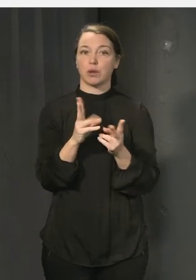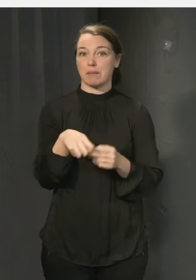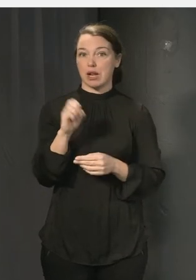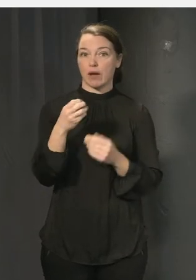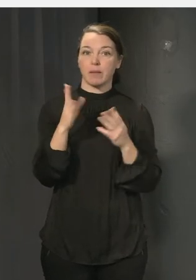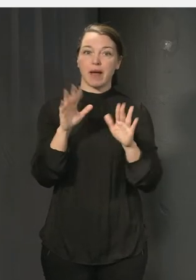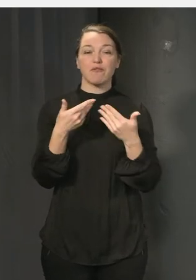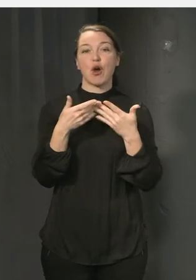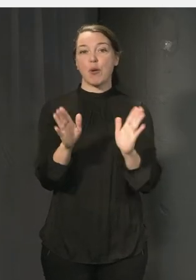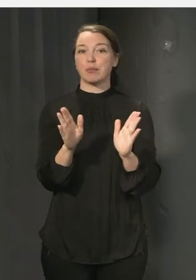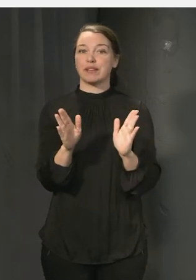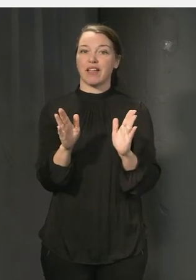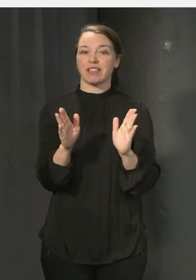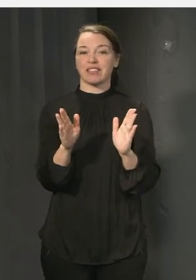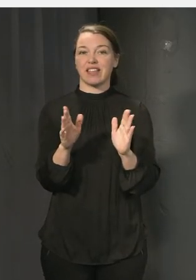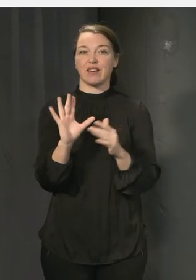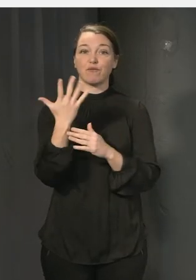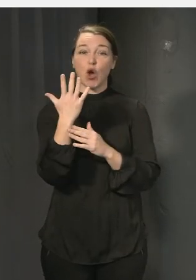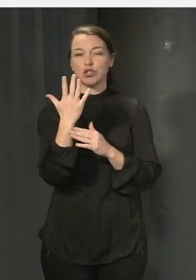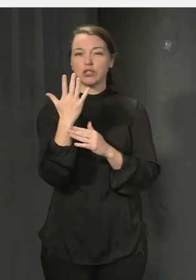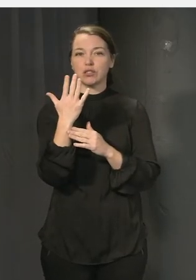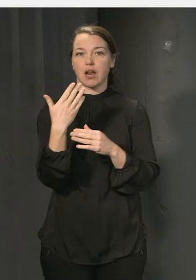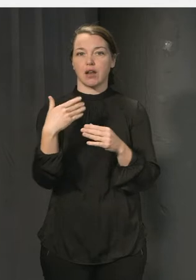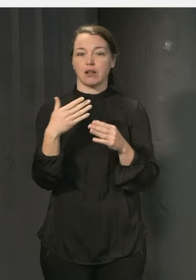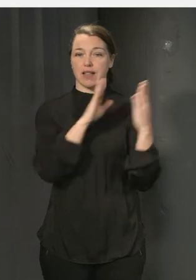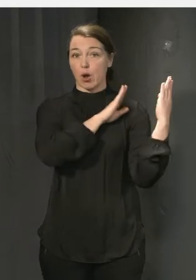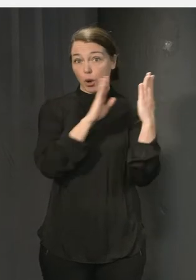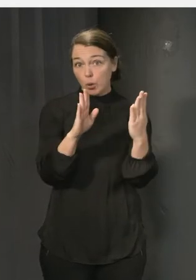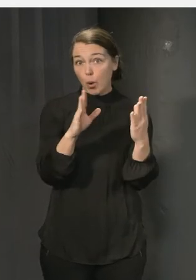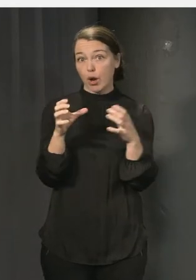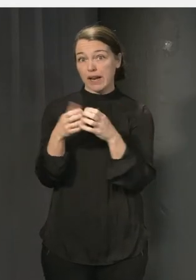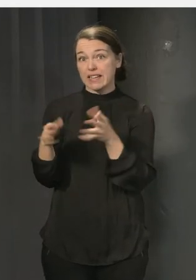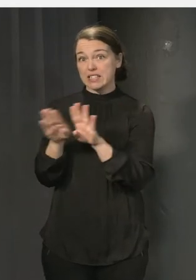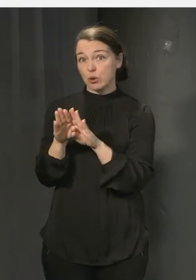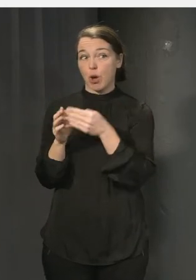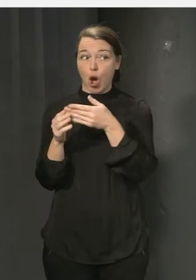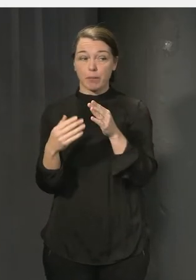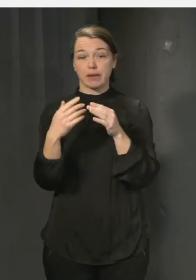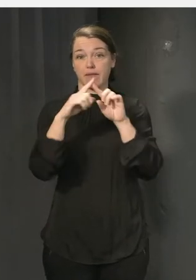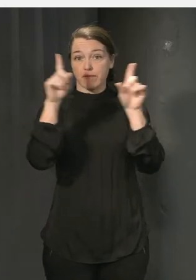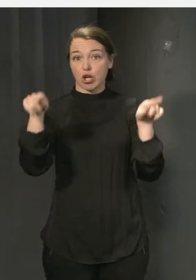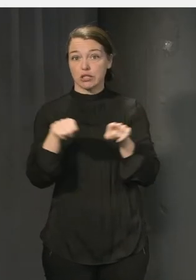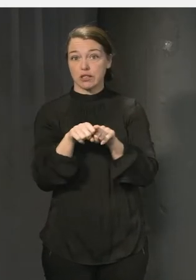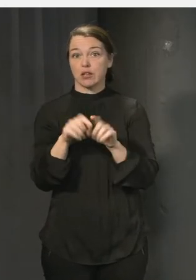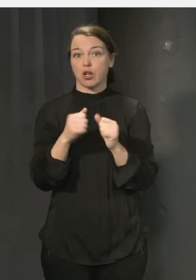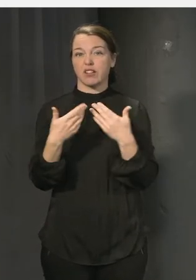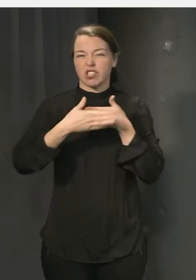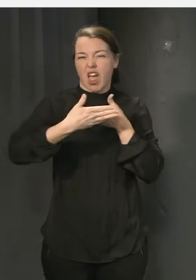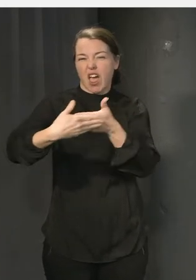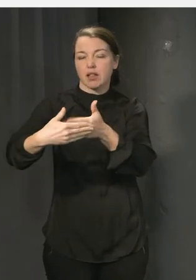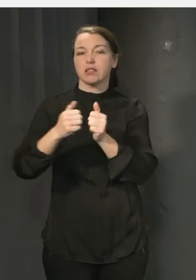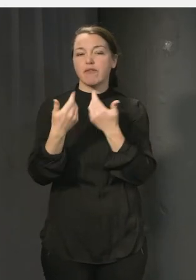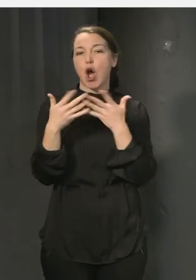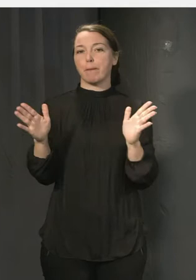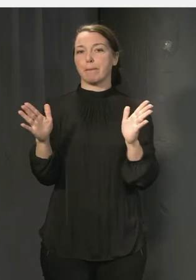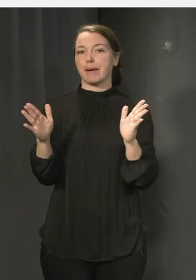hade öppnat upp, hade skapat fönster mellan korridor och klassrum för att det skulle förmodligen inte vara låst, som du säger. Men det som